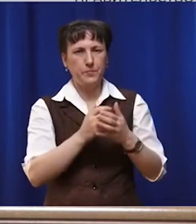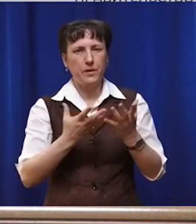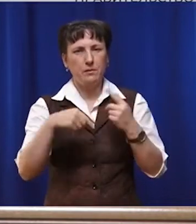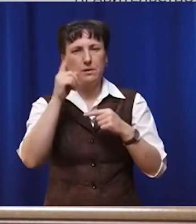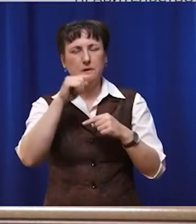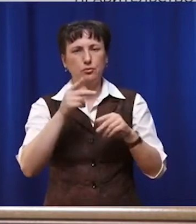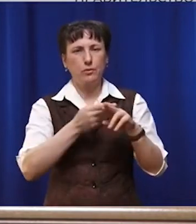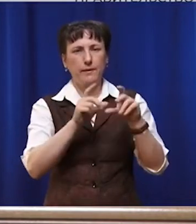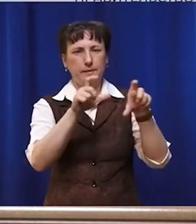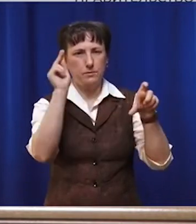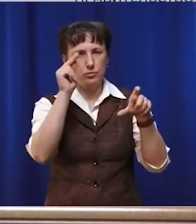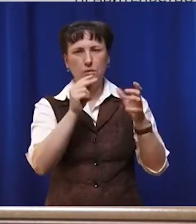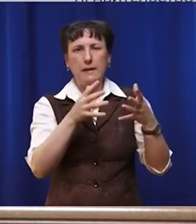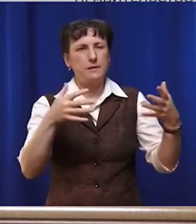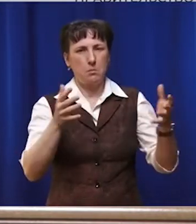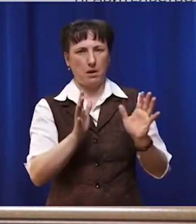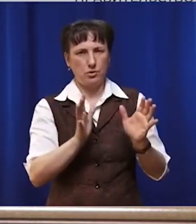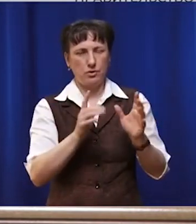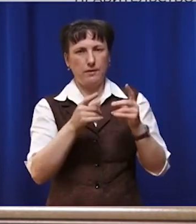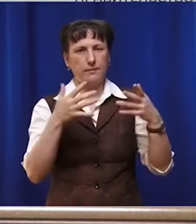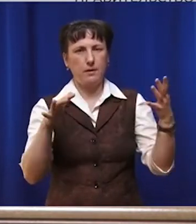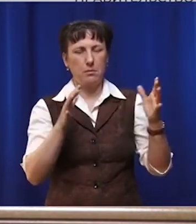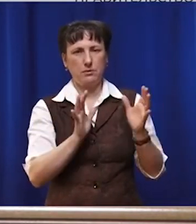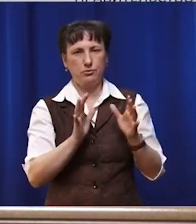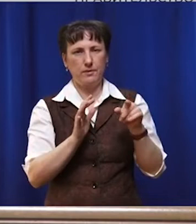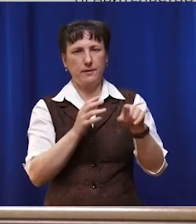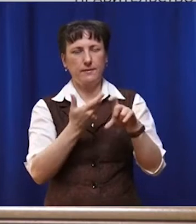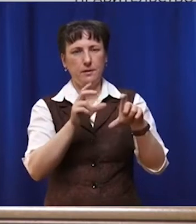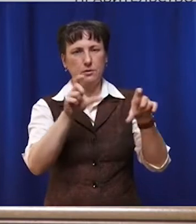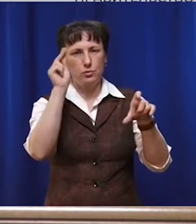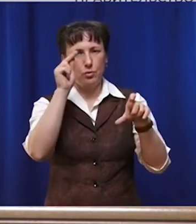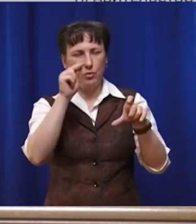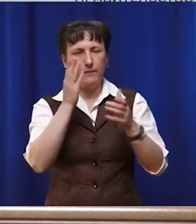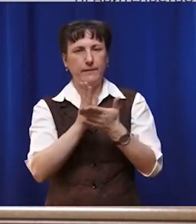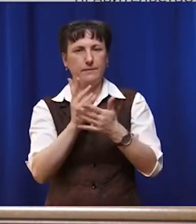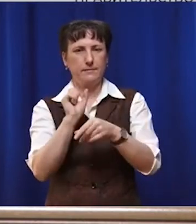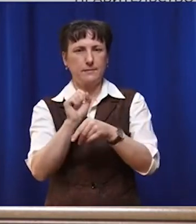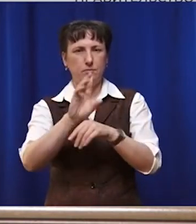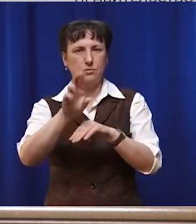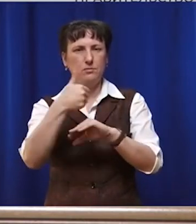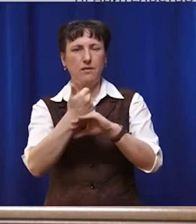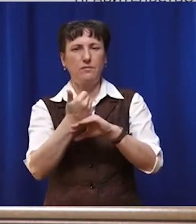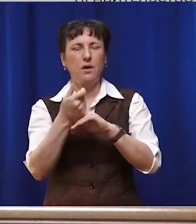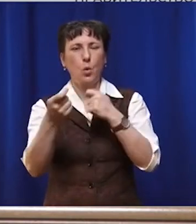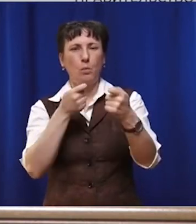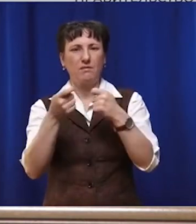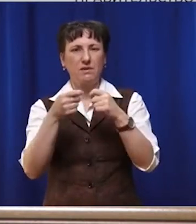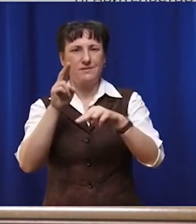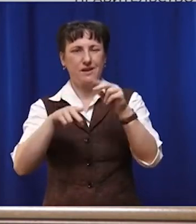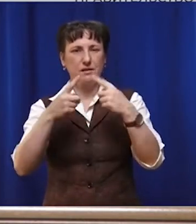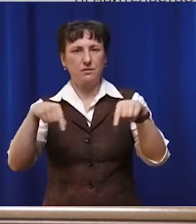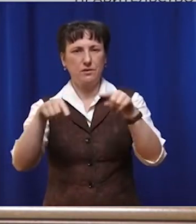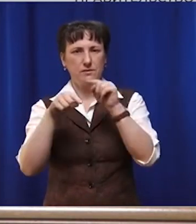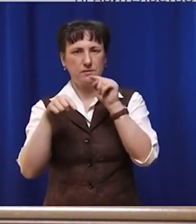школа небольшая относительно небольшая поставлена задача главному управлению строительства таким